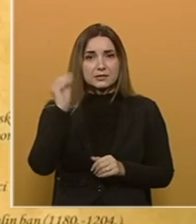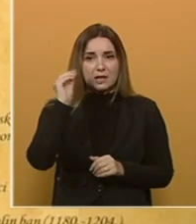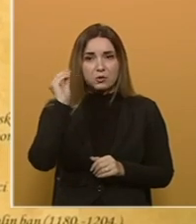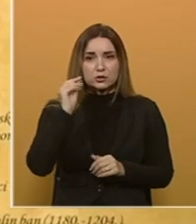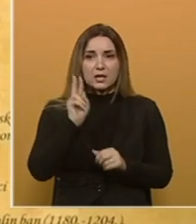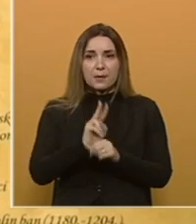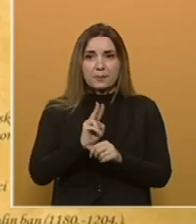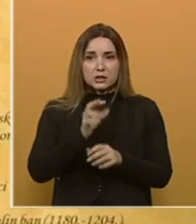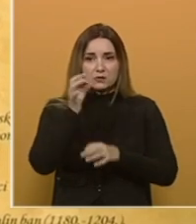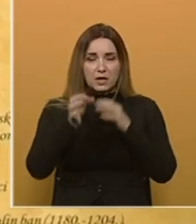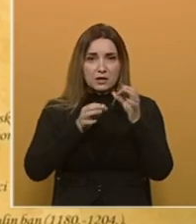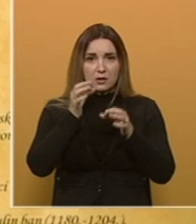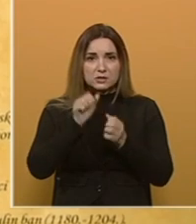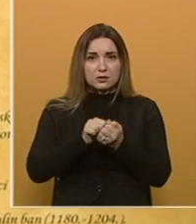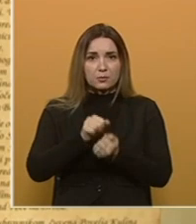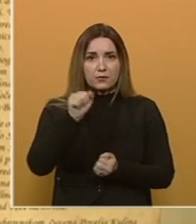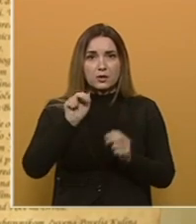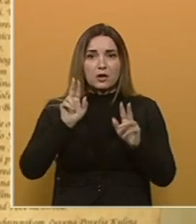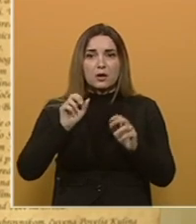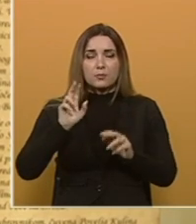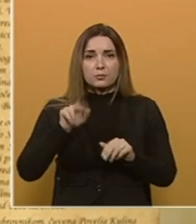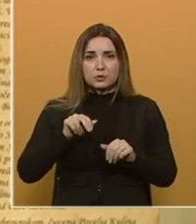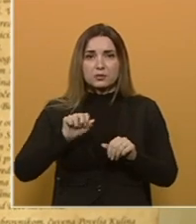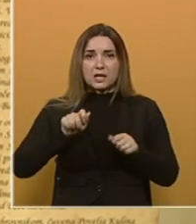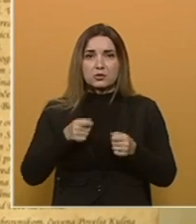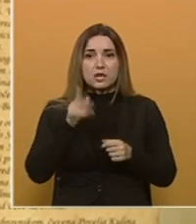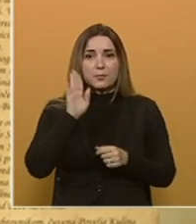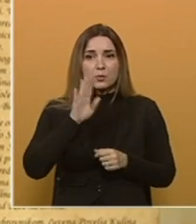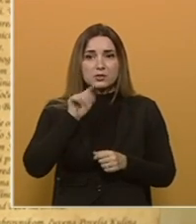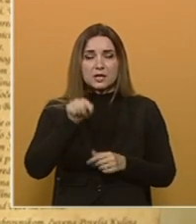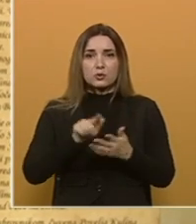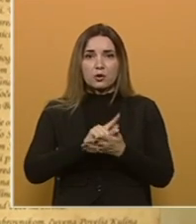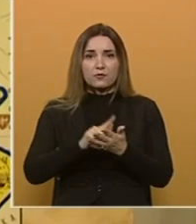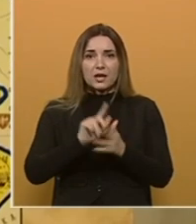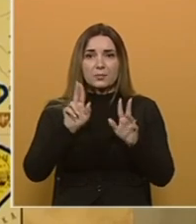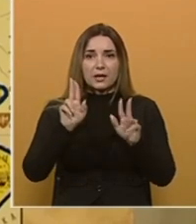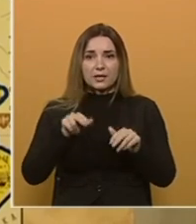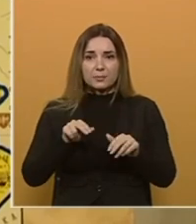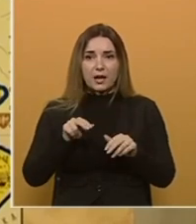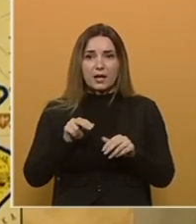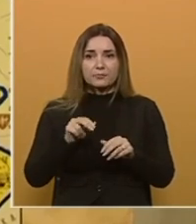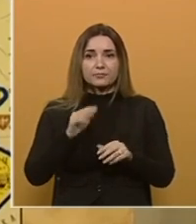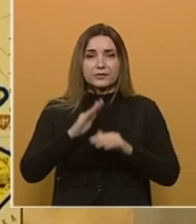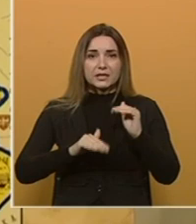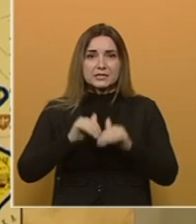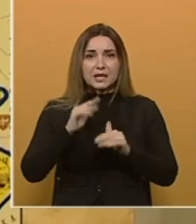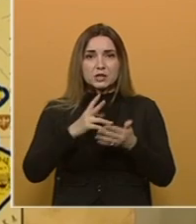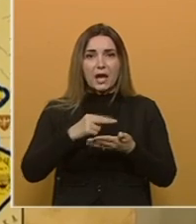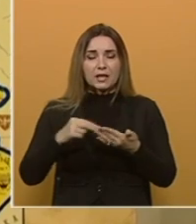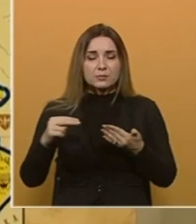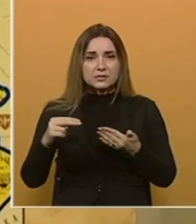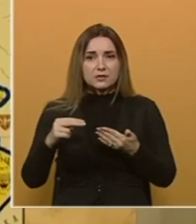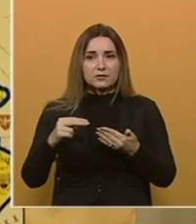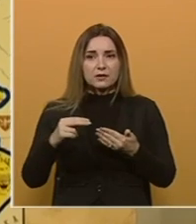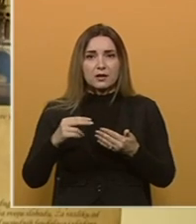Pažljivo analizirajući povelju možemo zaključiti da je Bosna u to vrijeme imala izgrađen administrativno